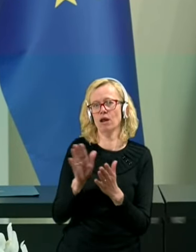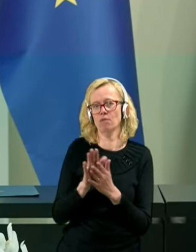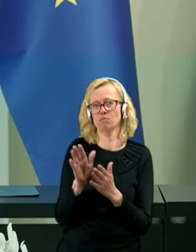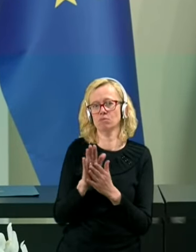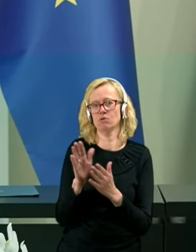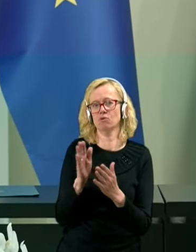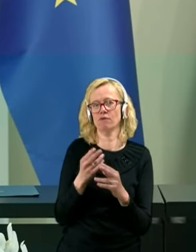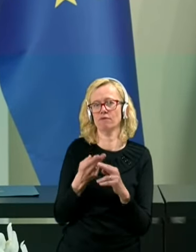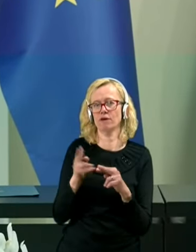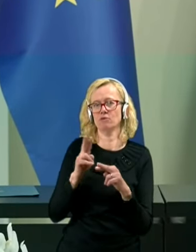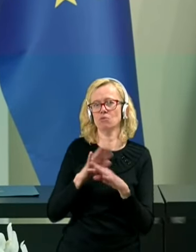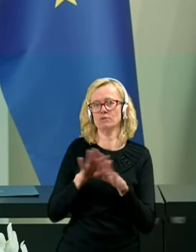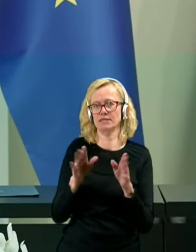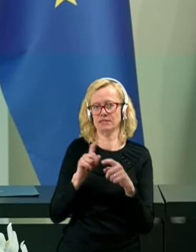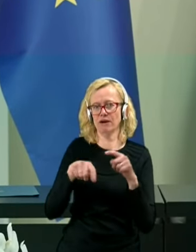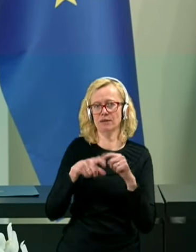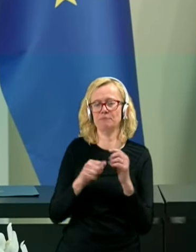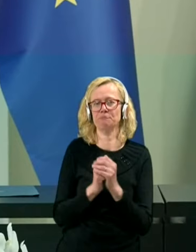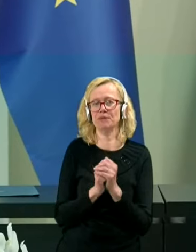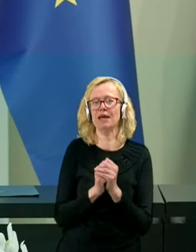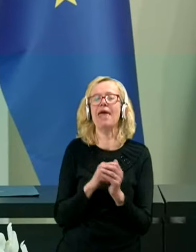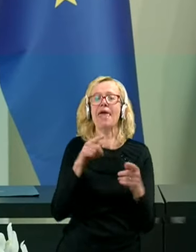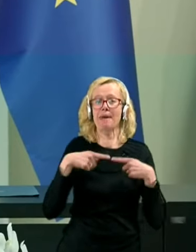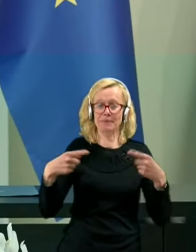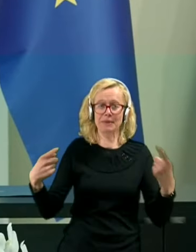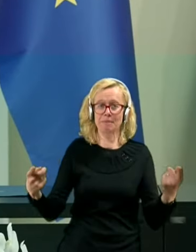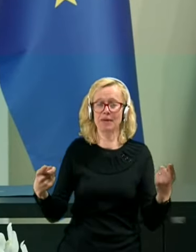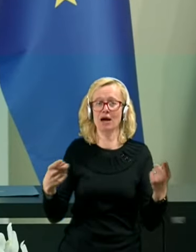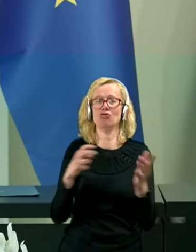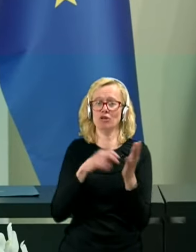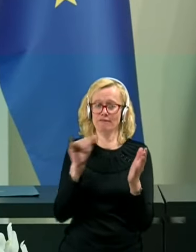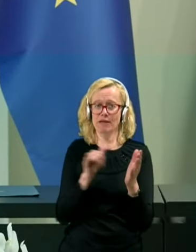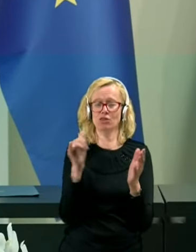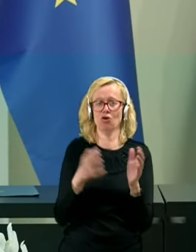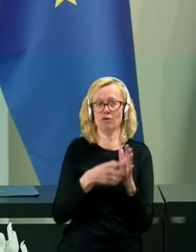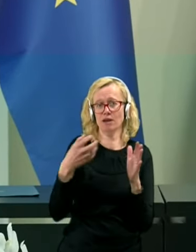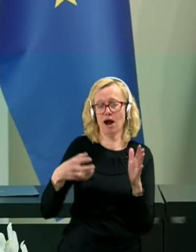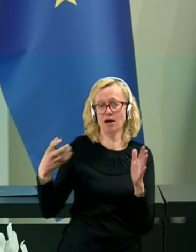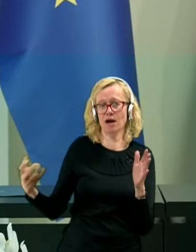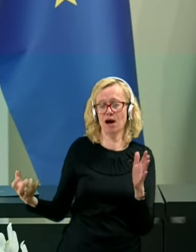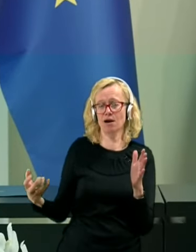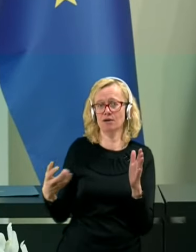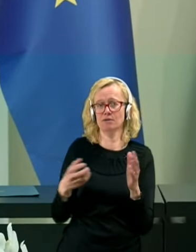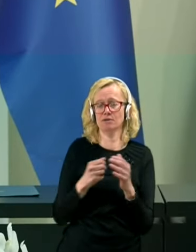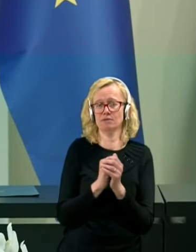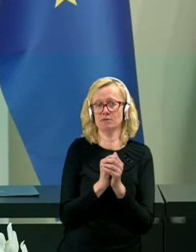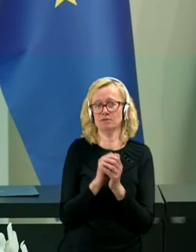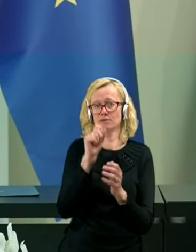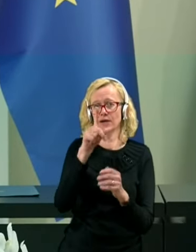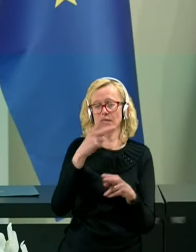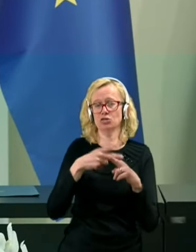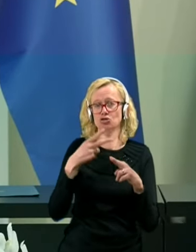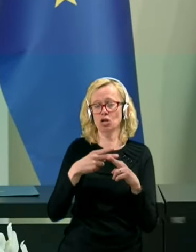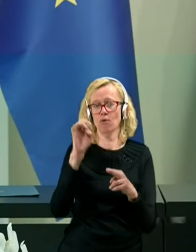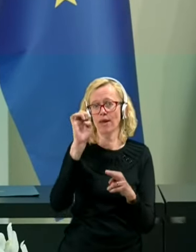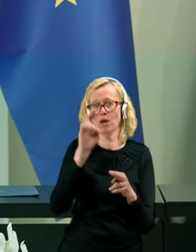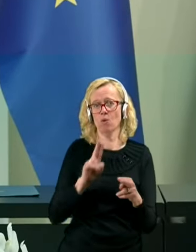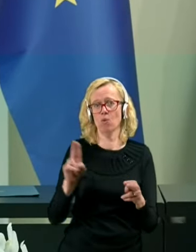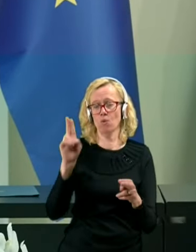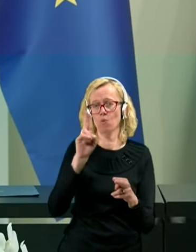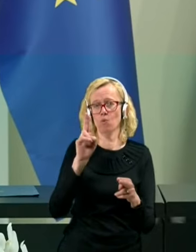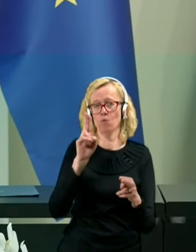epidemija še vedno traja, 12 držav Evropske unije je